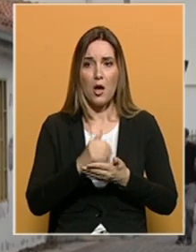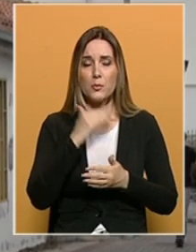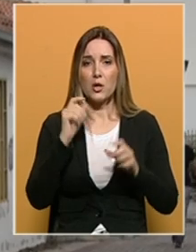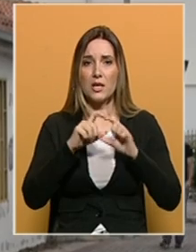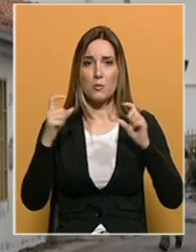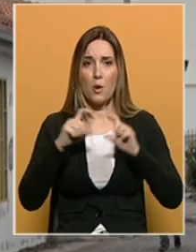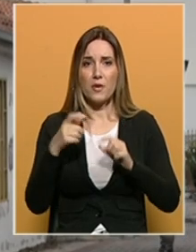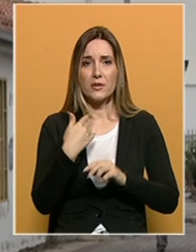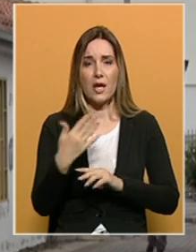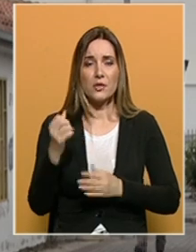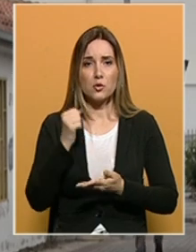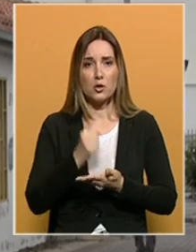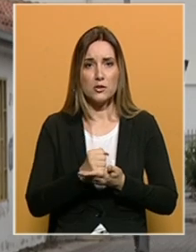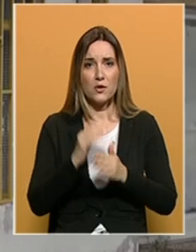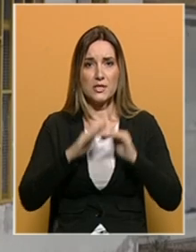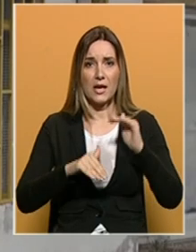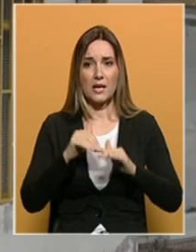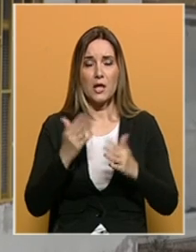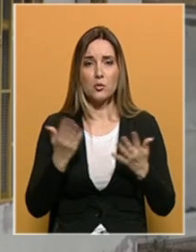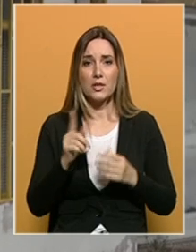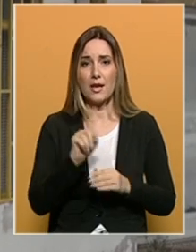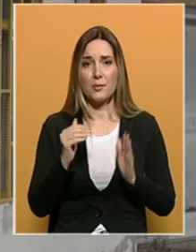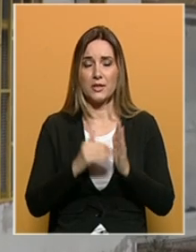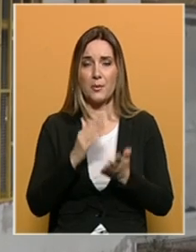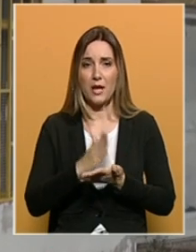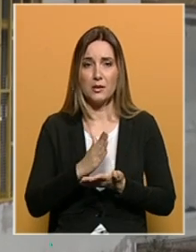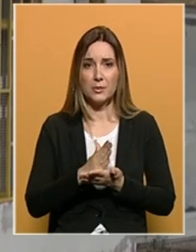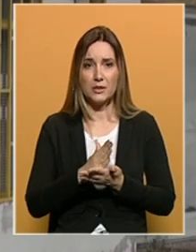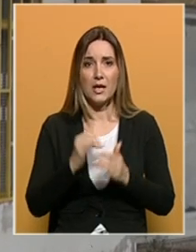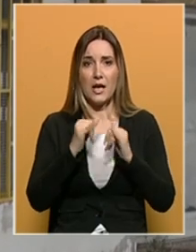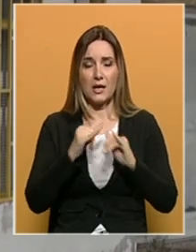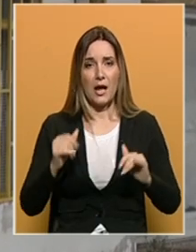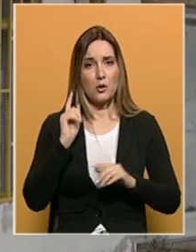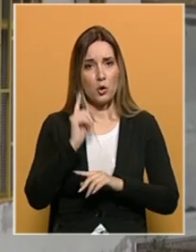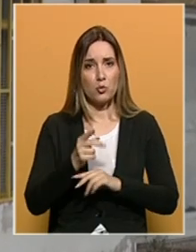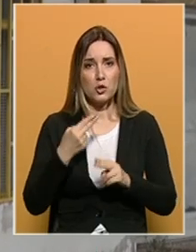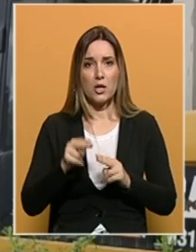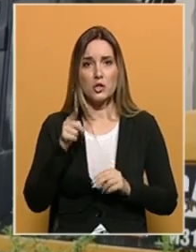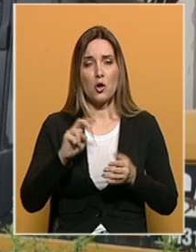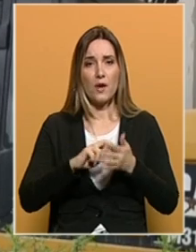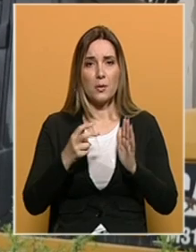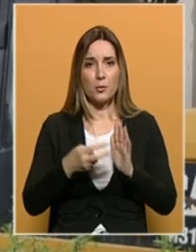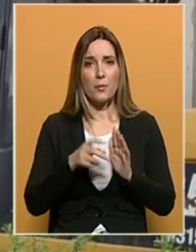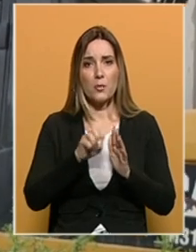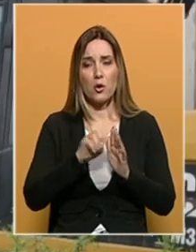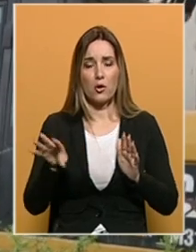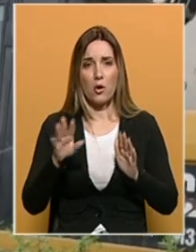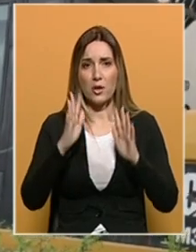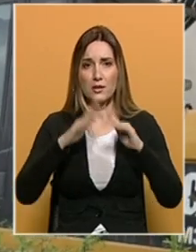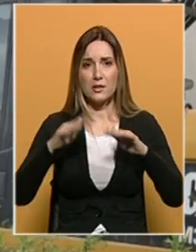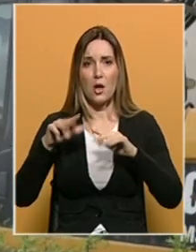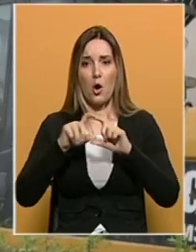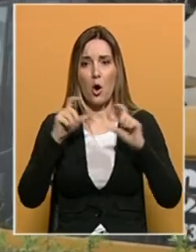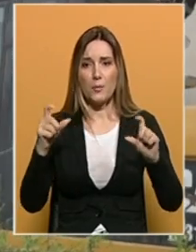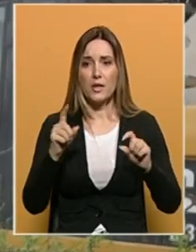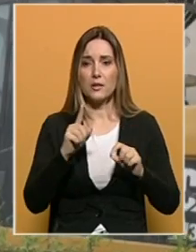objektima izdavane su dozvole za gradnju, ondje gdje uopće ne bi trebali biti. Grad je odlučio riješiti ovaj problem i ukloniti objekte koje uzurpiraju